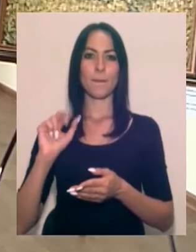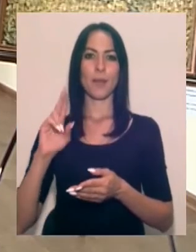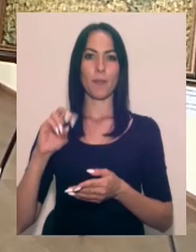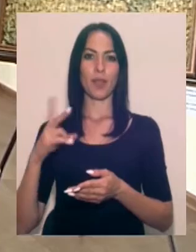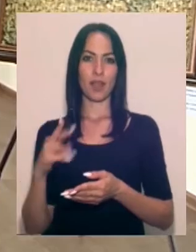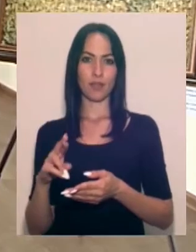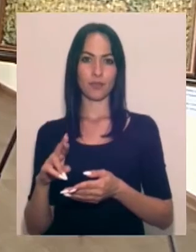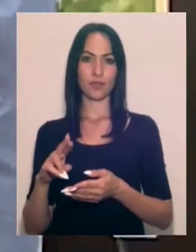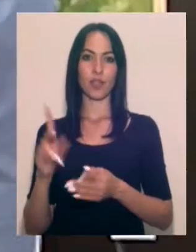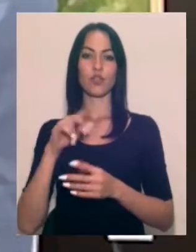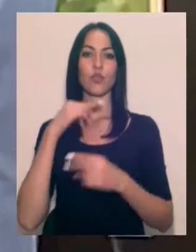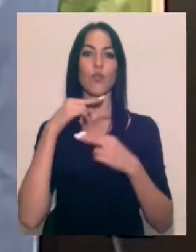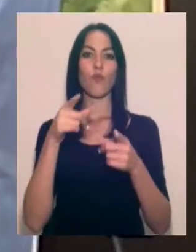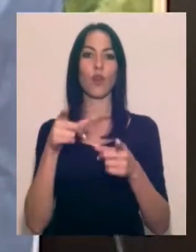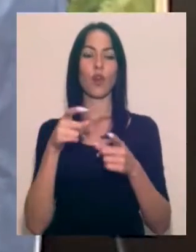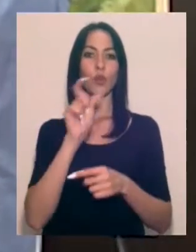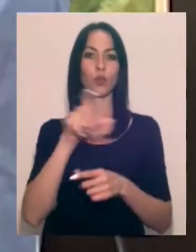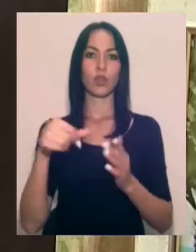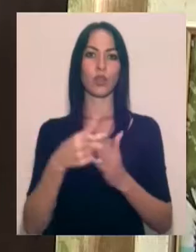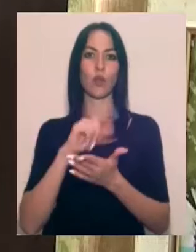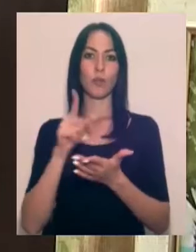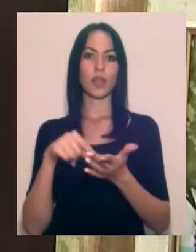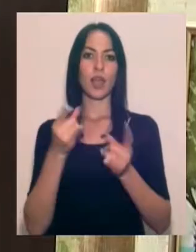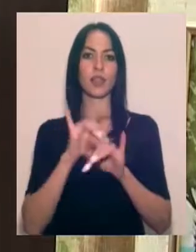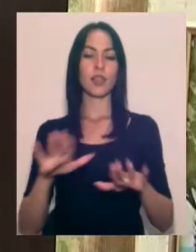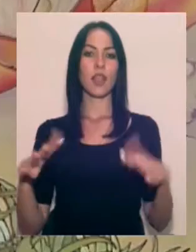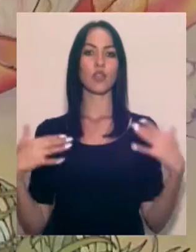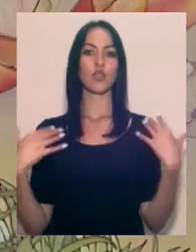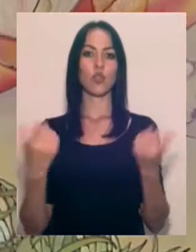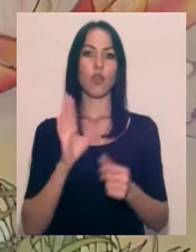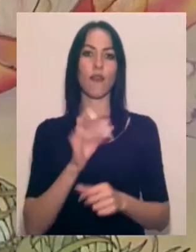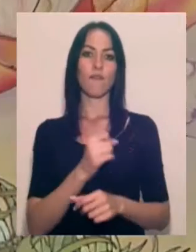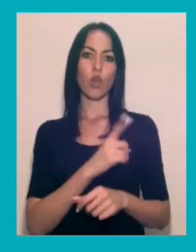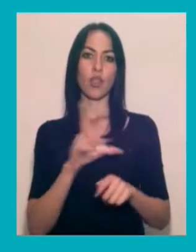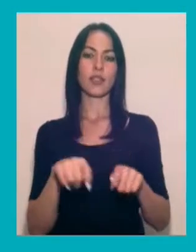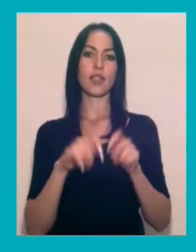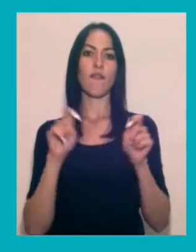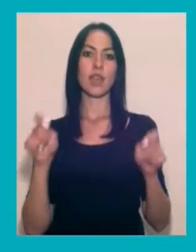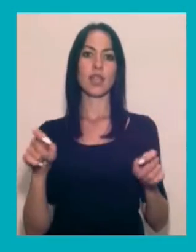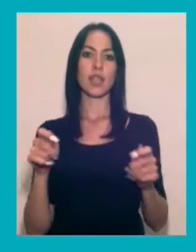Аби привернути увагу людей до питань дитячого здоров'я, в Одесі відкрили виставку.